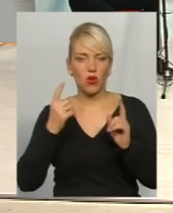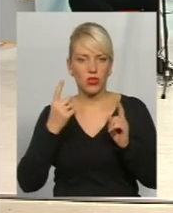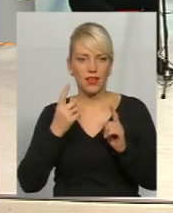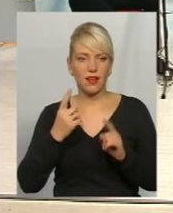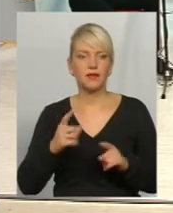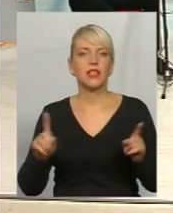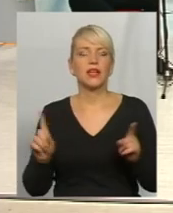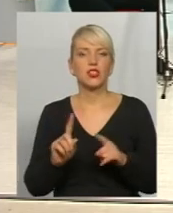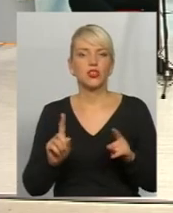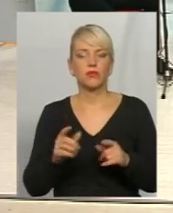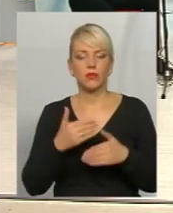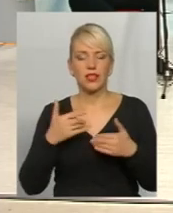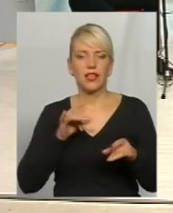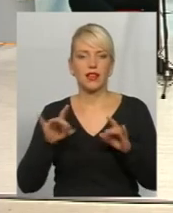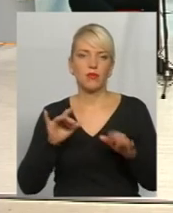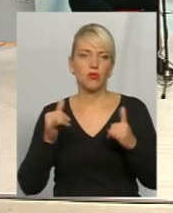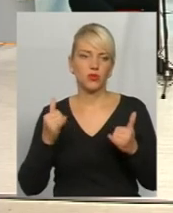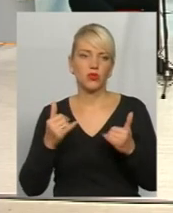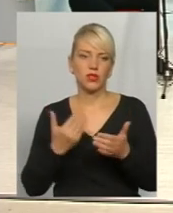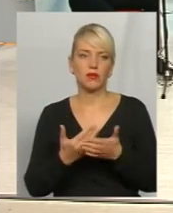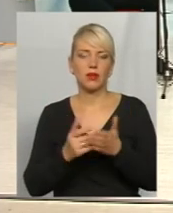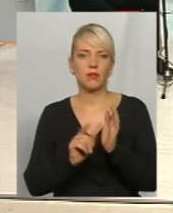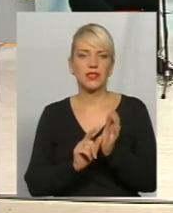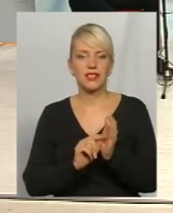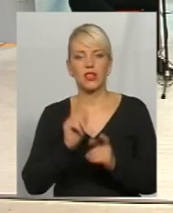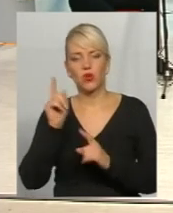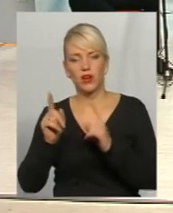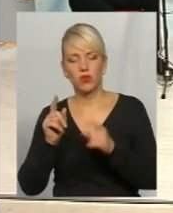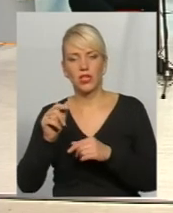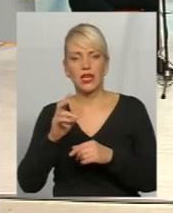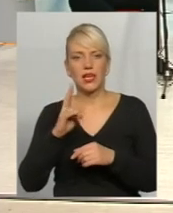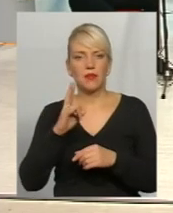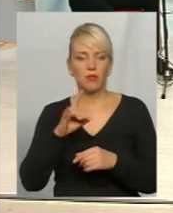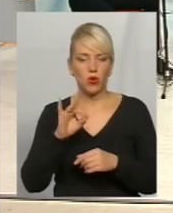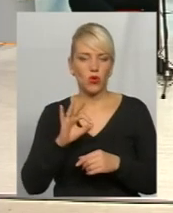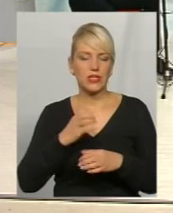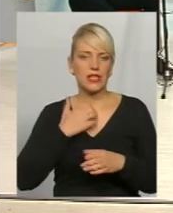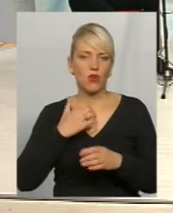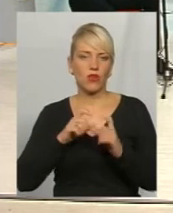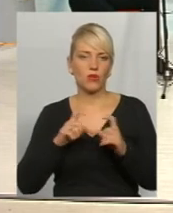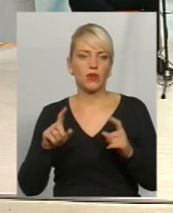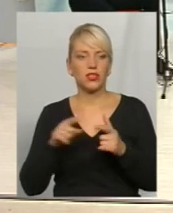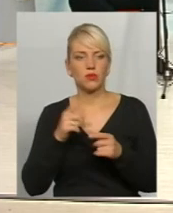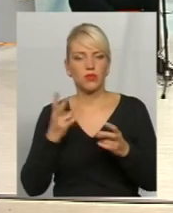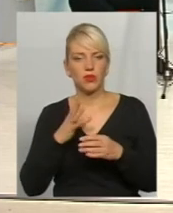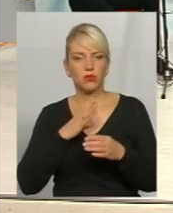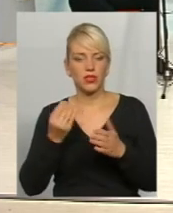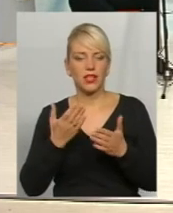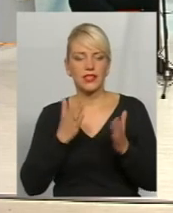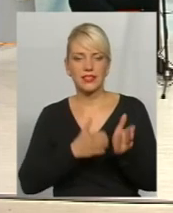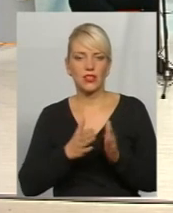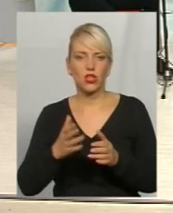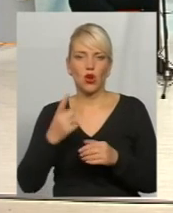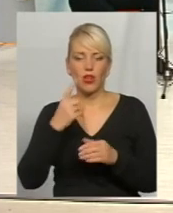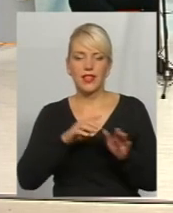ми рекламуємо сьогодні пенсійну реформу, завтра страхову компанію. Чи має бути якась синхронізація? Одна схема, за якою би